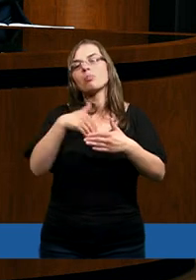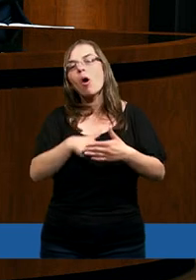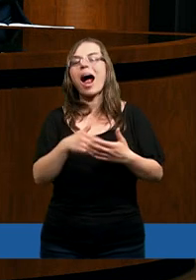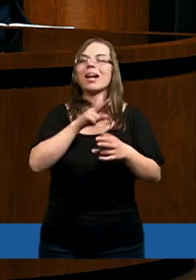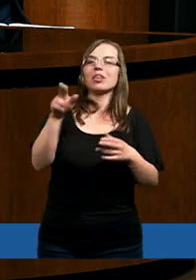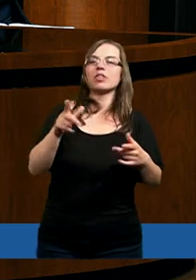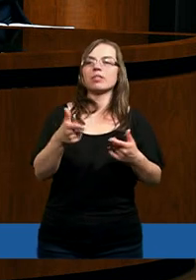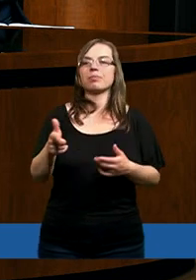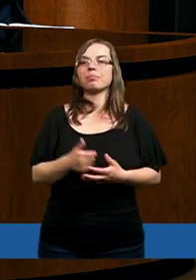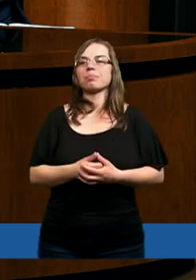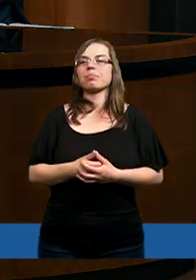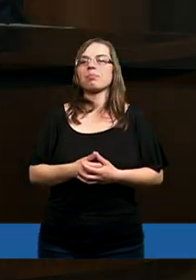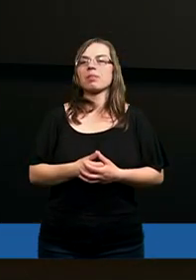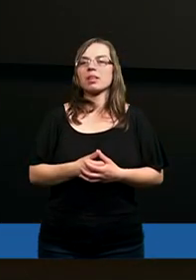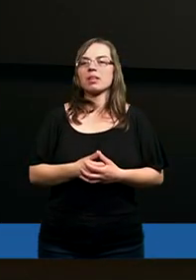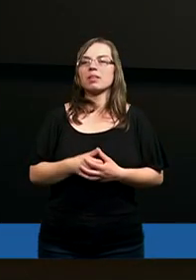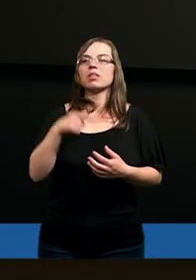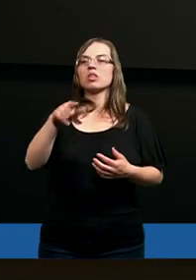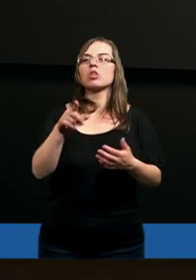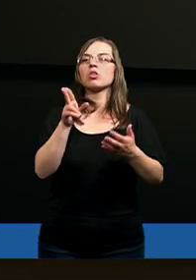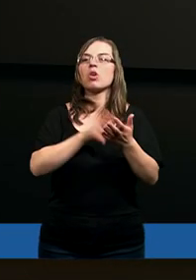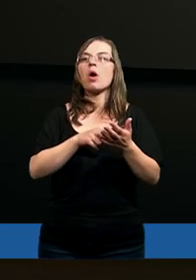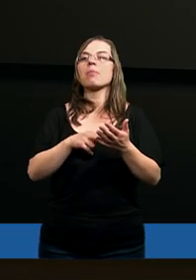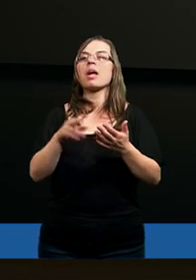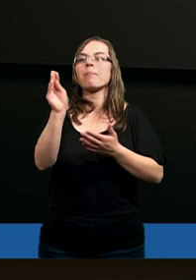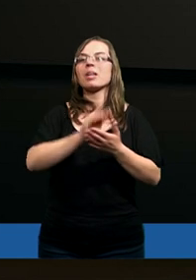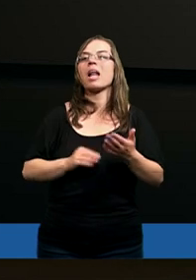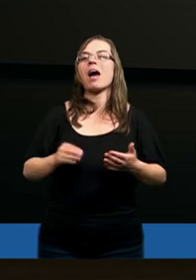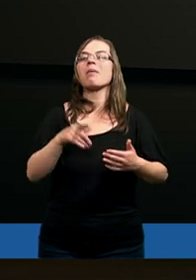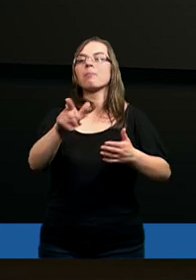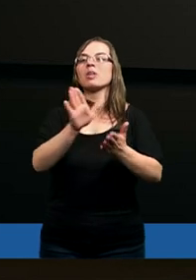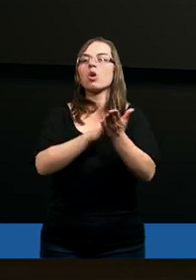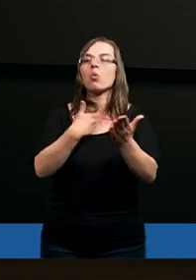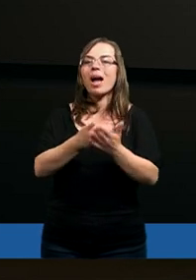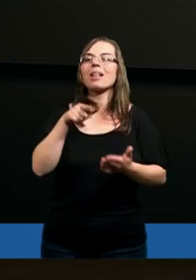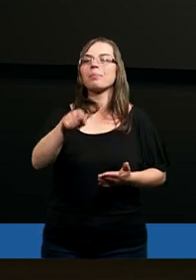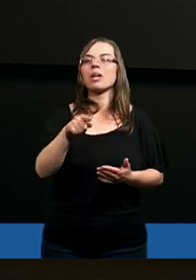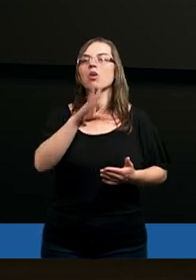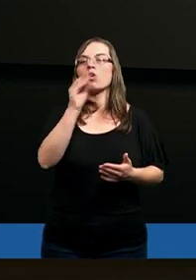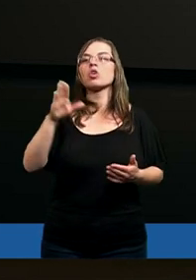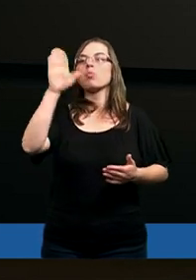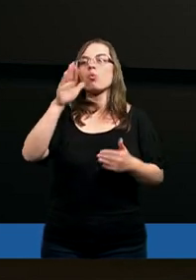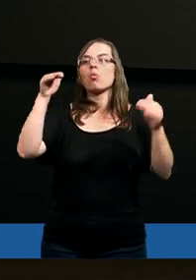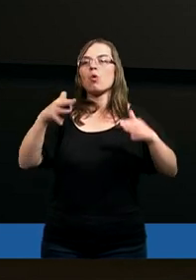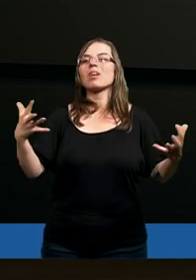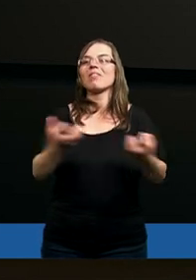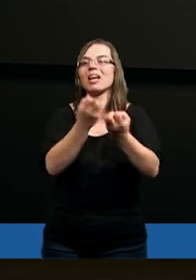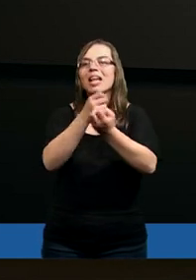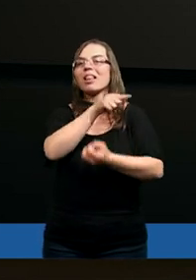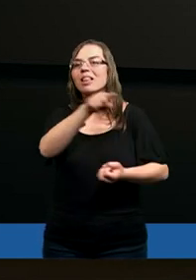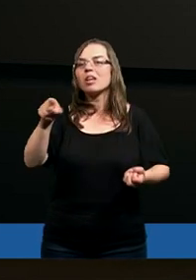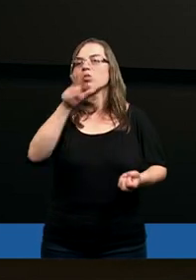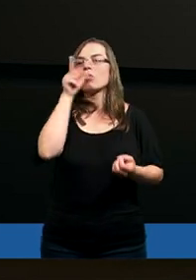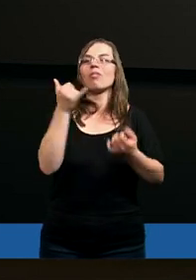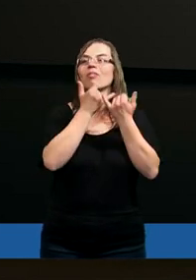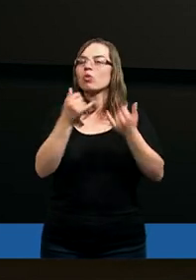niemoralność i w ogóle. O tym mówi już Piotr, prawda? O tym, że Lot rzeczywiście jest takim przykładem tego, że Bóg może wyratować